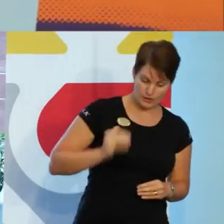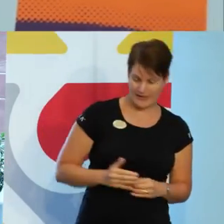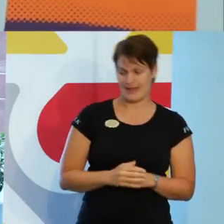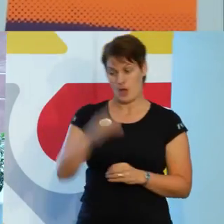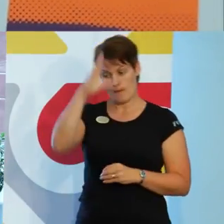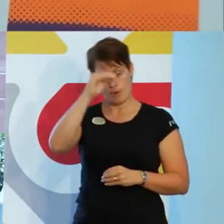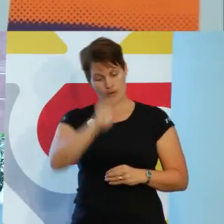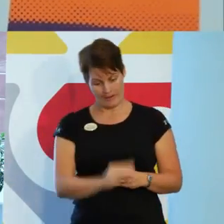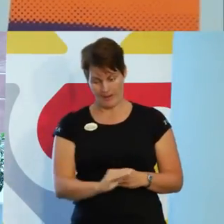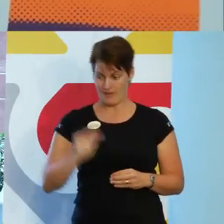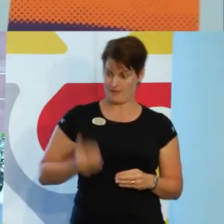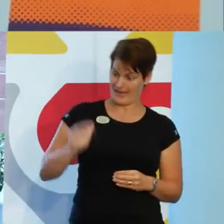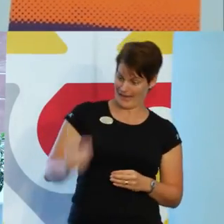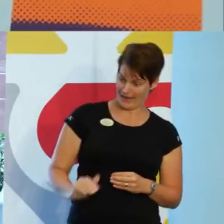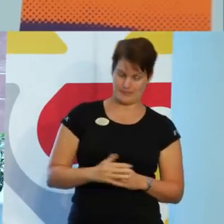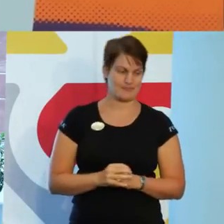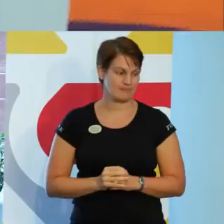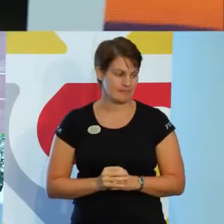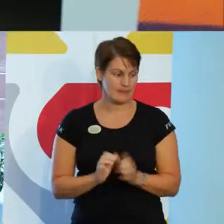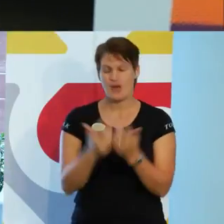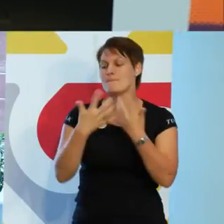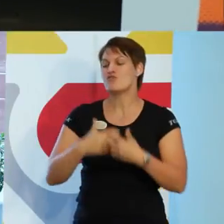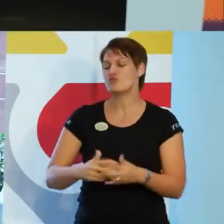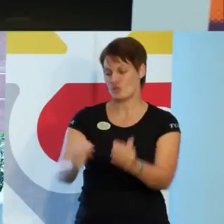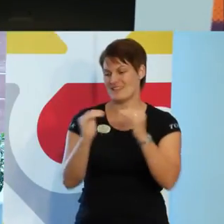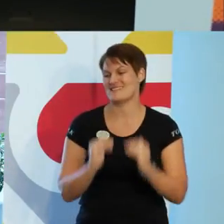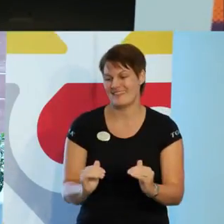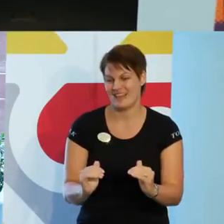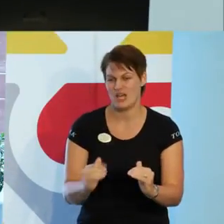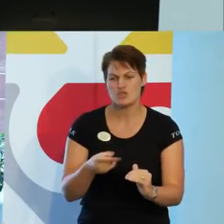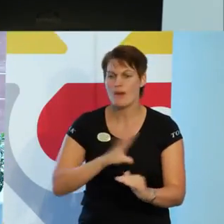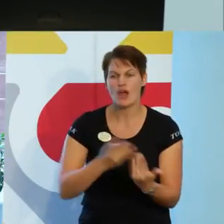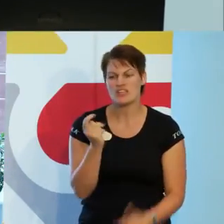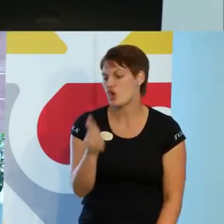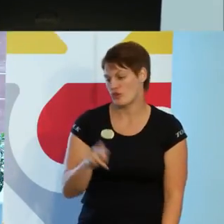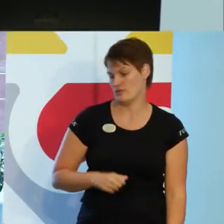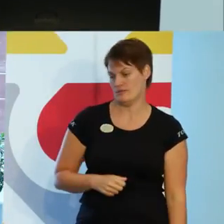eller flicka. Förutom de funktionsnedsatta. För de har liksom inget kön.